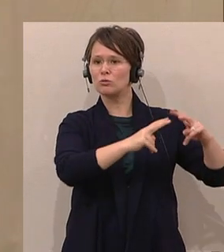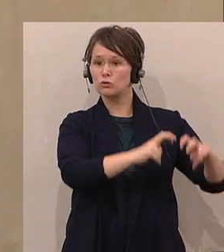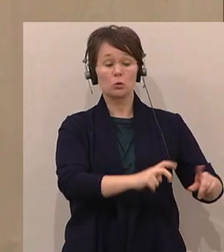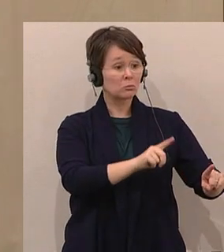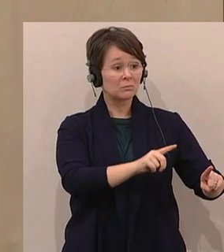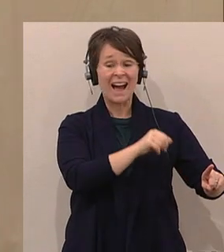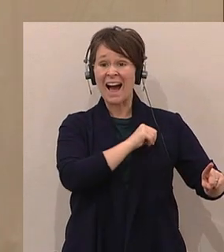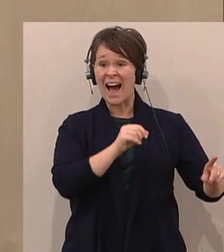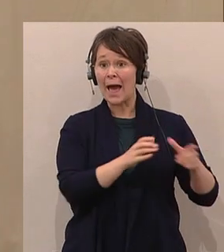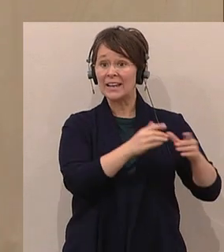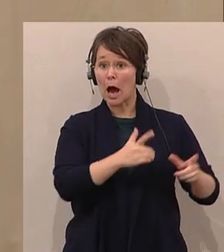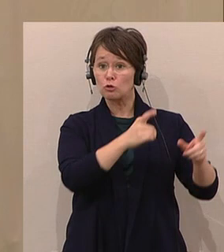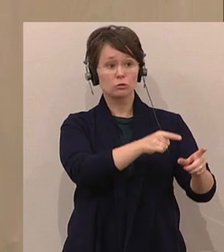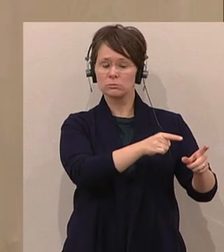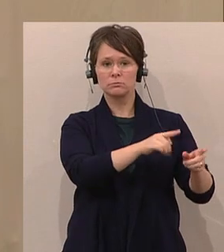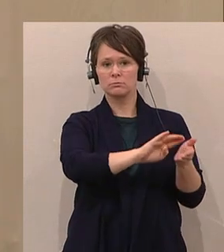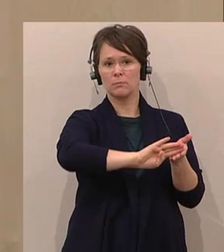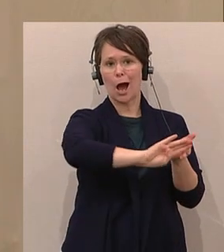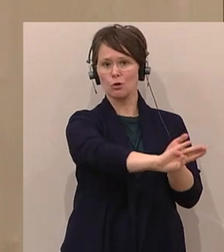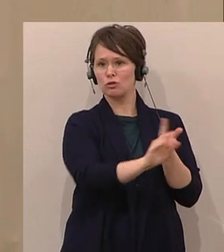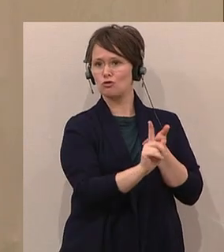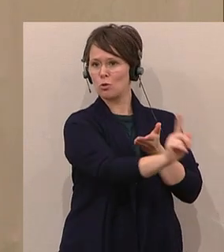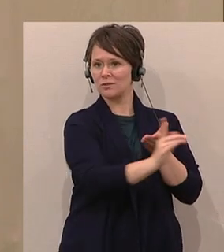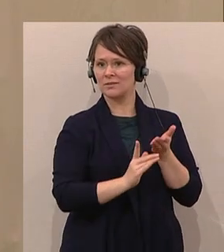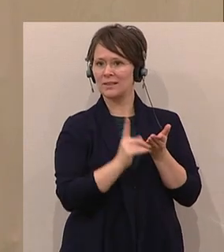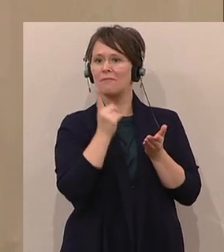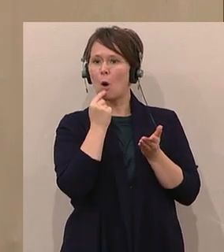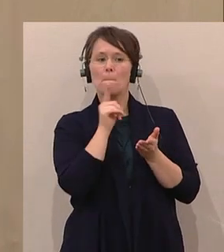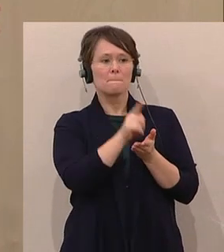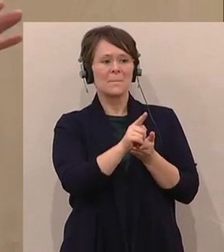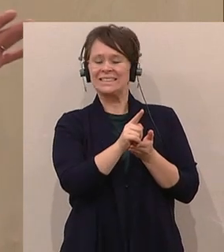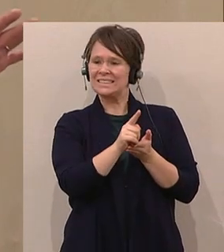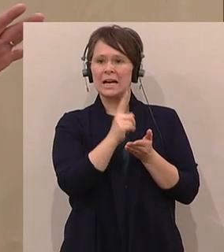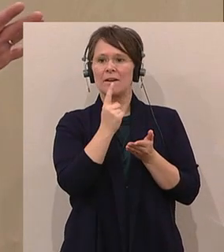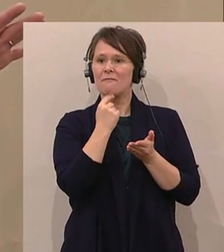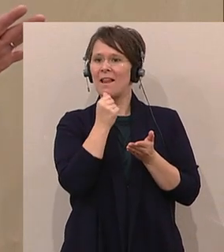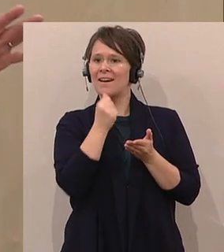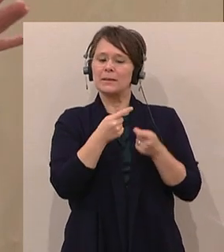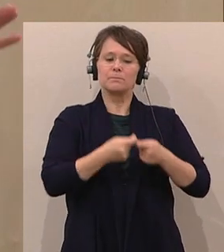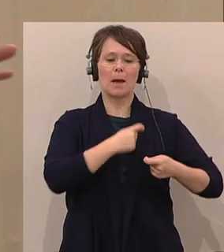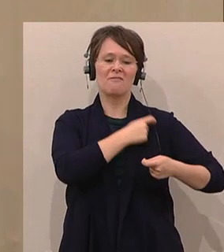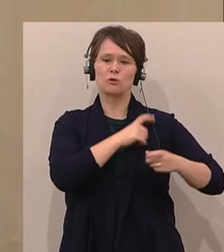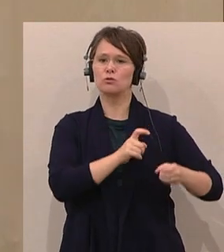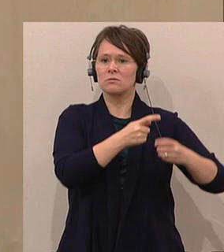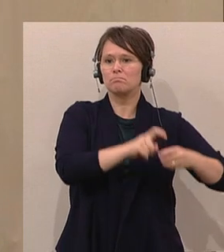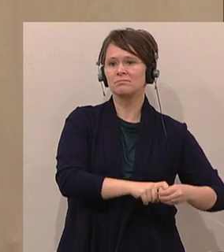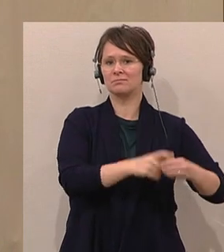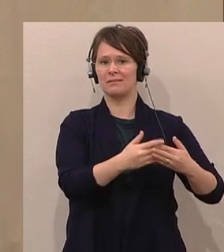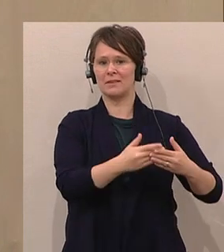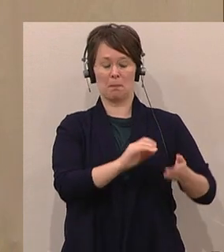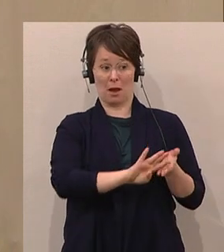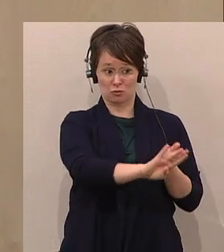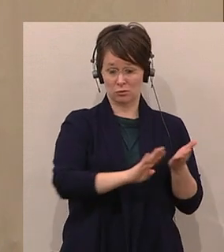Ausschuss ausgeschlossen worden, nur weil er nicht mehr einer Fraktion angehört. Ich habe dafür einfach kein Verständnis. Das hat die Qualität der